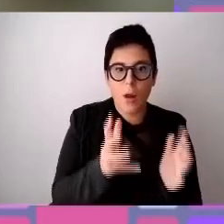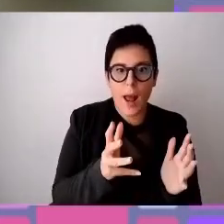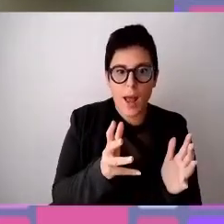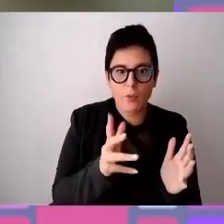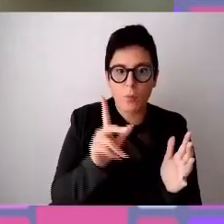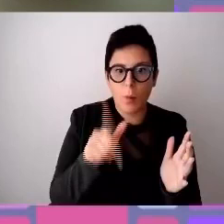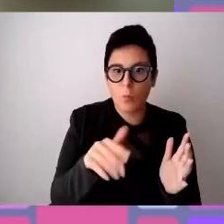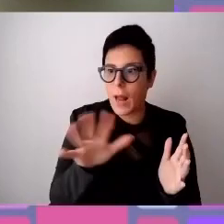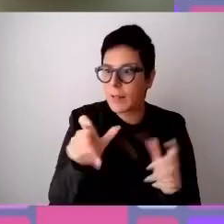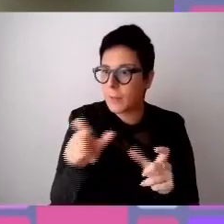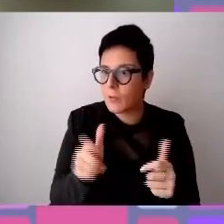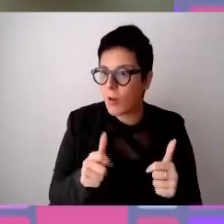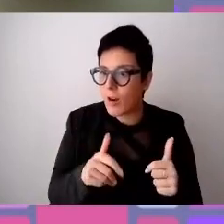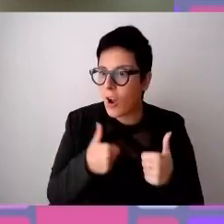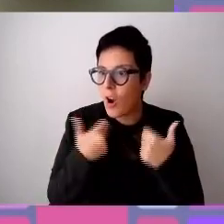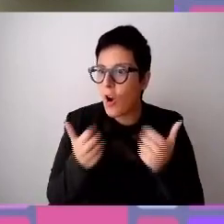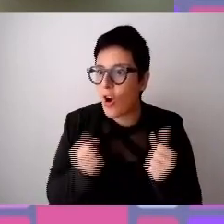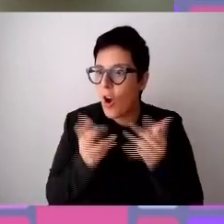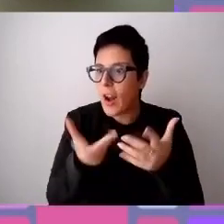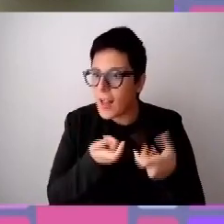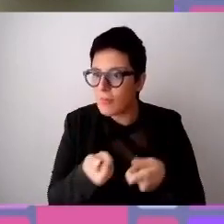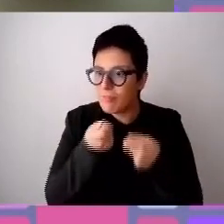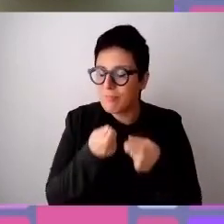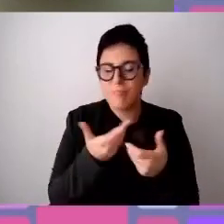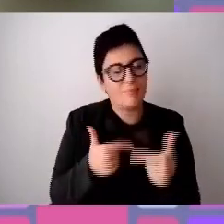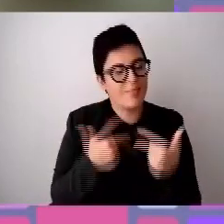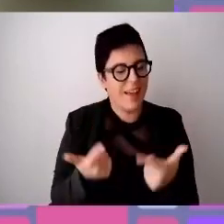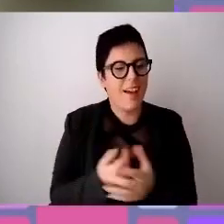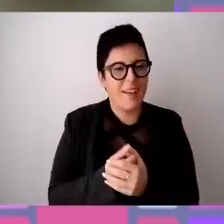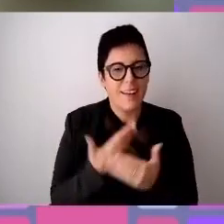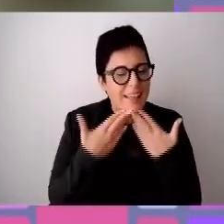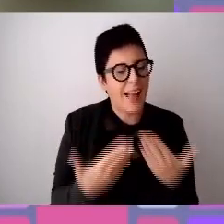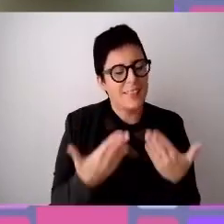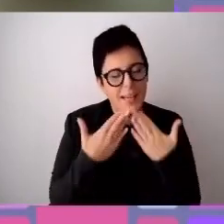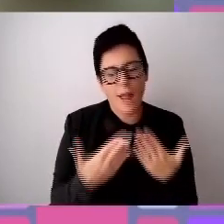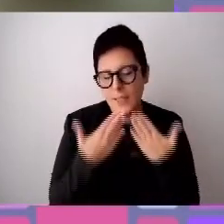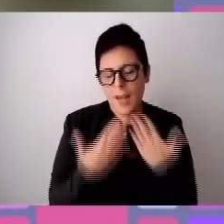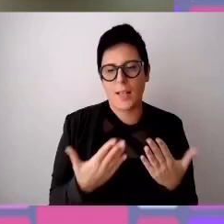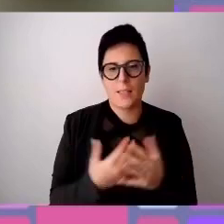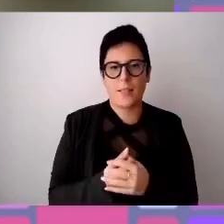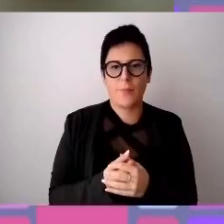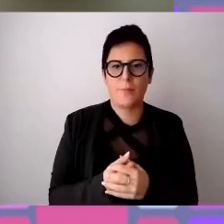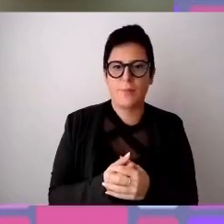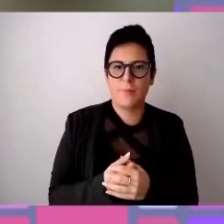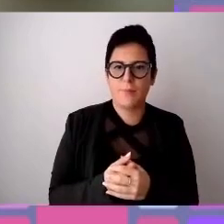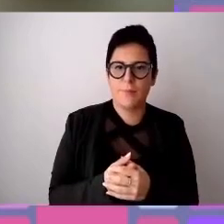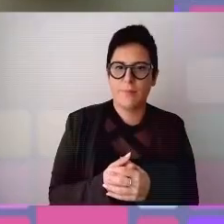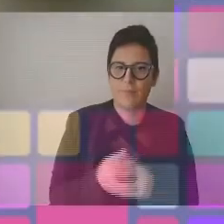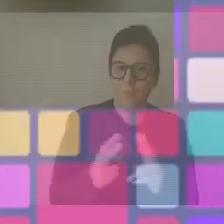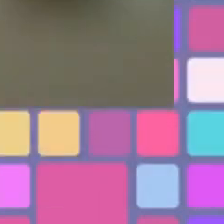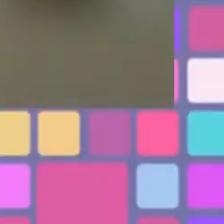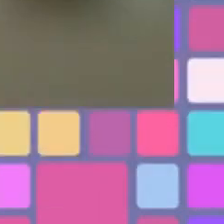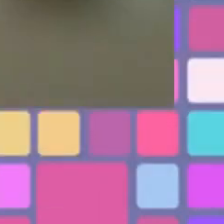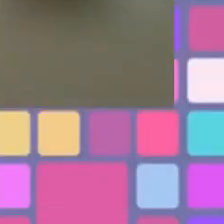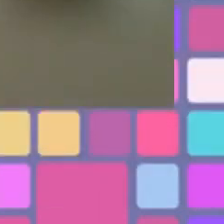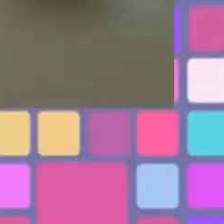agli altri quindi veramente grazie grazie grazie per tutto quello che state facendo alla prossima grazie